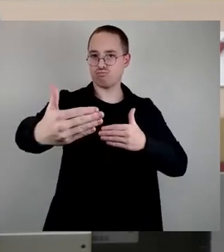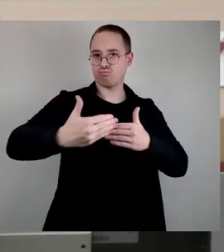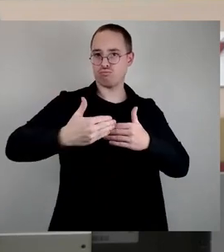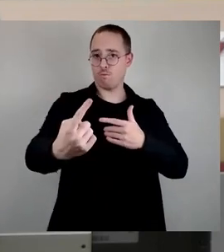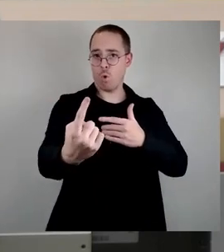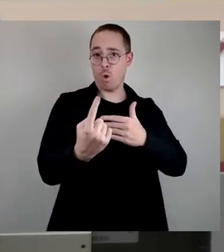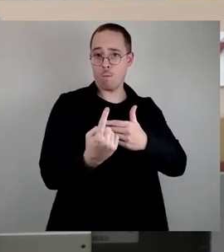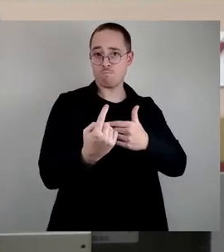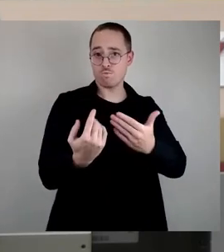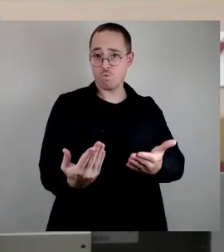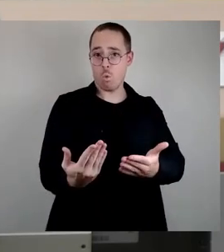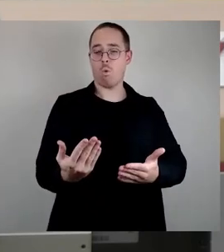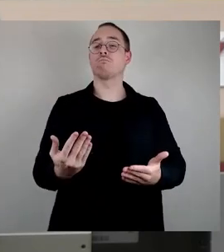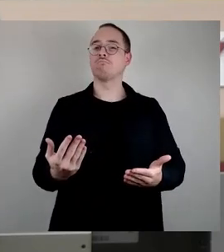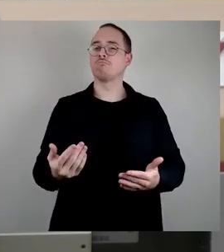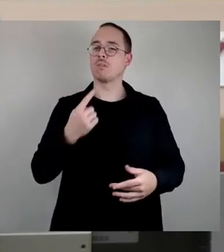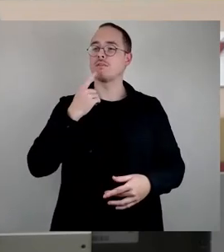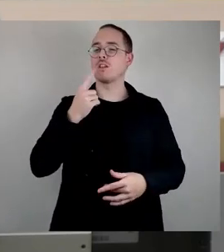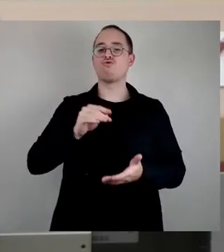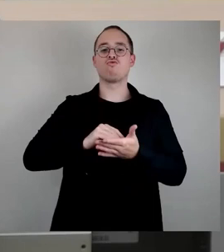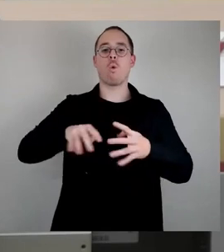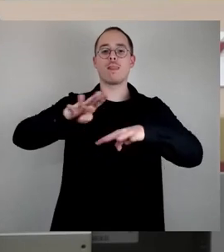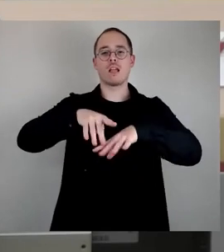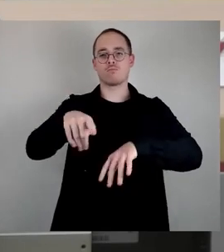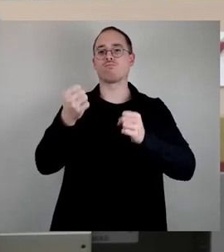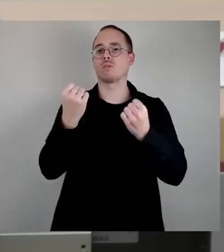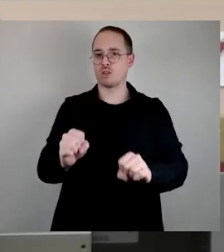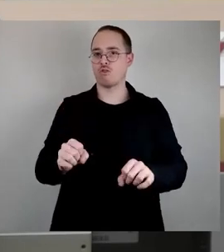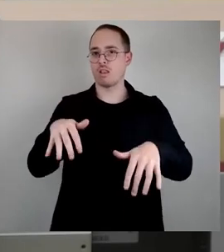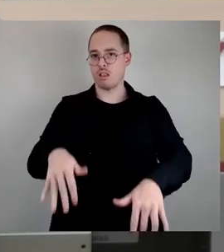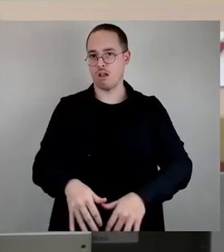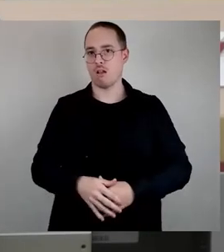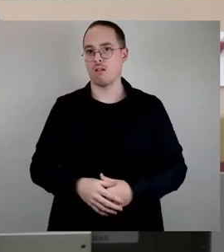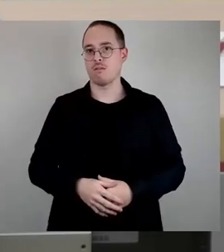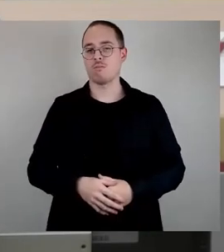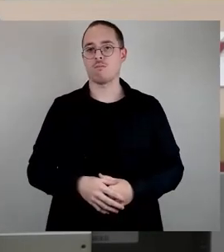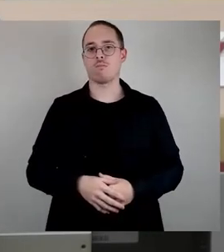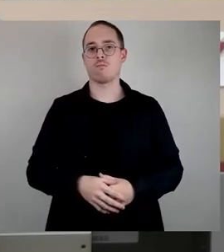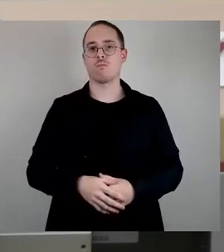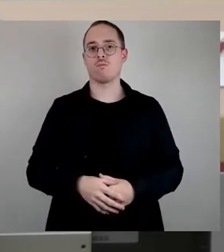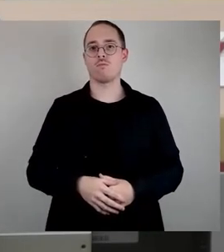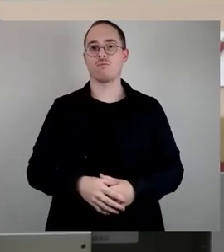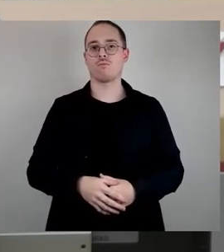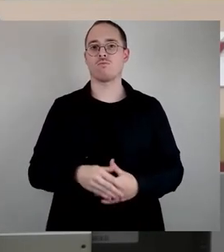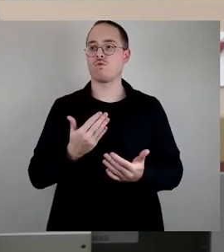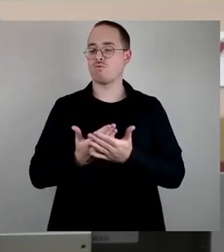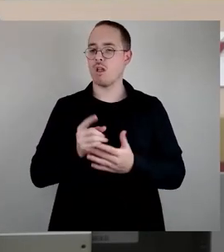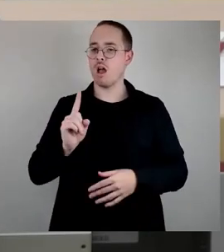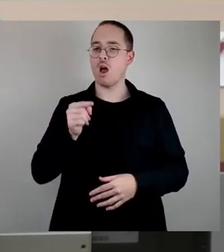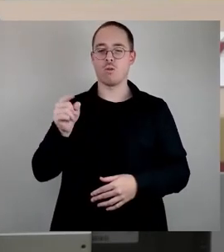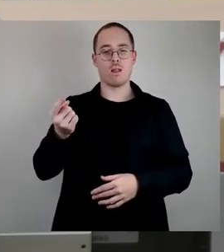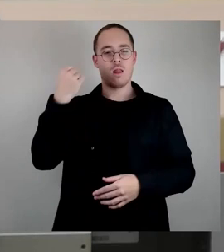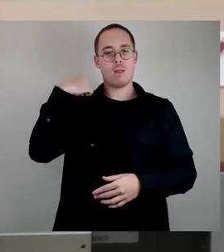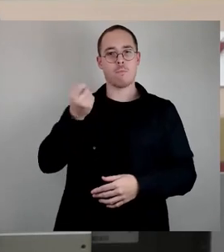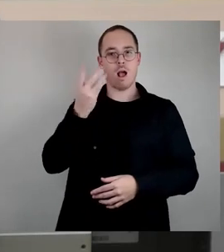gesichertes Schulnetz vorhanden. Und wir werden dann frühzeitig, das ist ja vom Stadtrat vor einigen Jahren auch beschlossen worden, dass man nach zwei